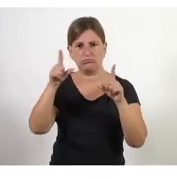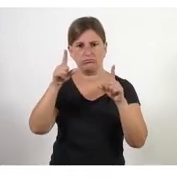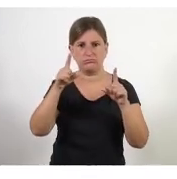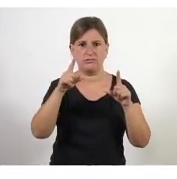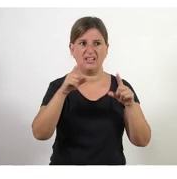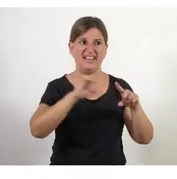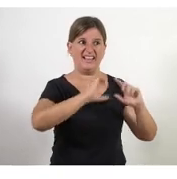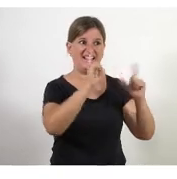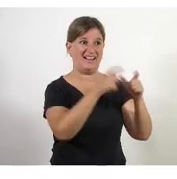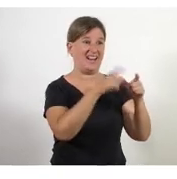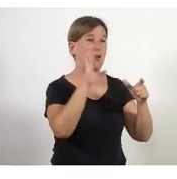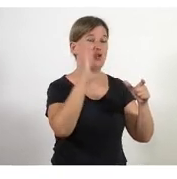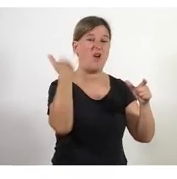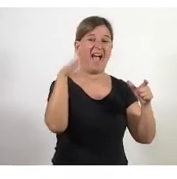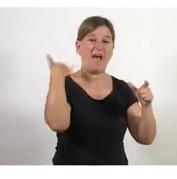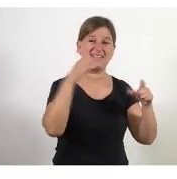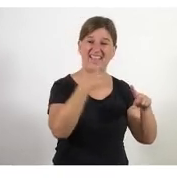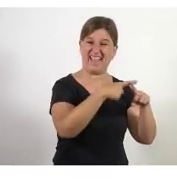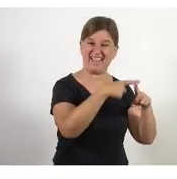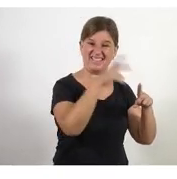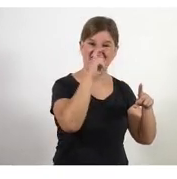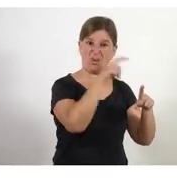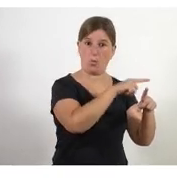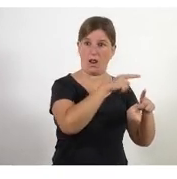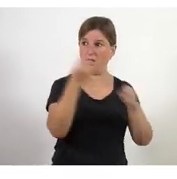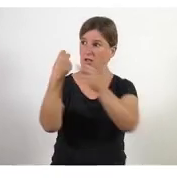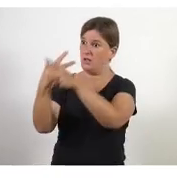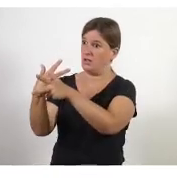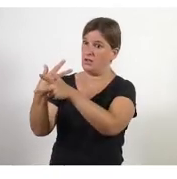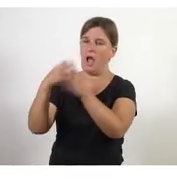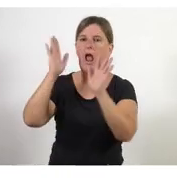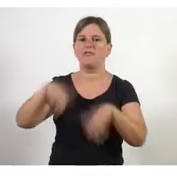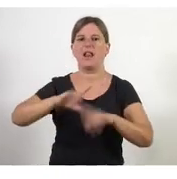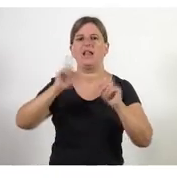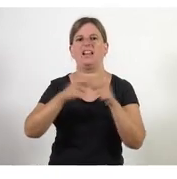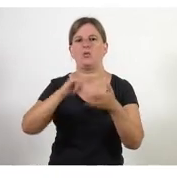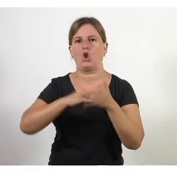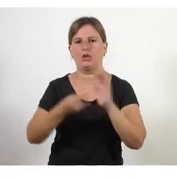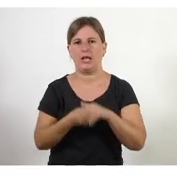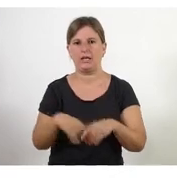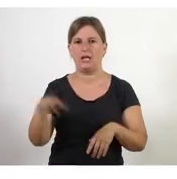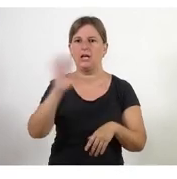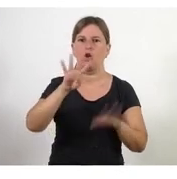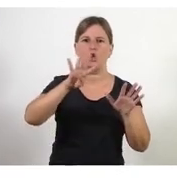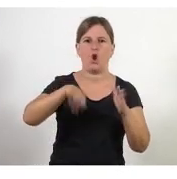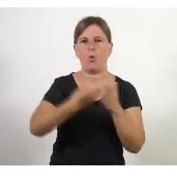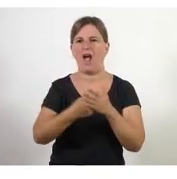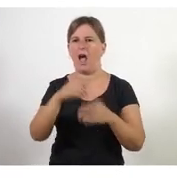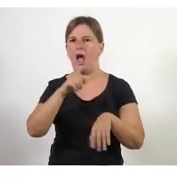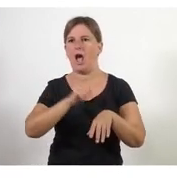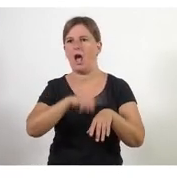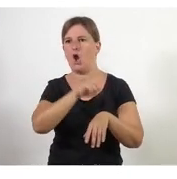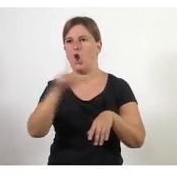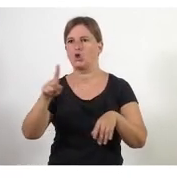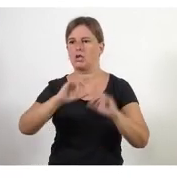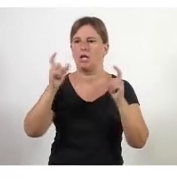al passar l'online s'han introduït en què ara només fem reunions tàctiques els reunions pel dematí de 9 a 11 i la